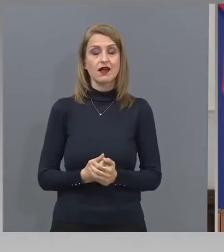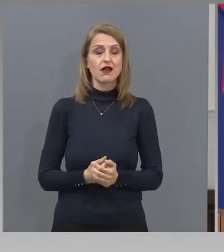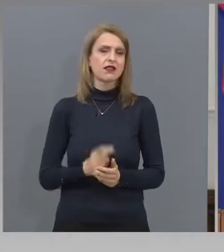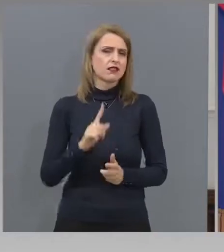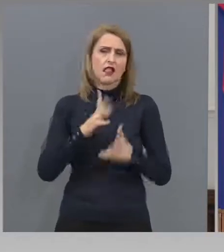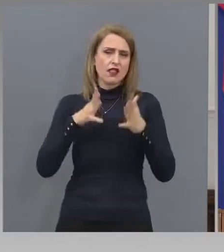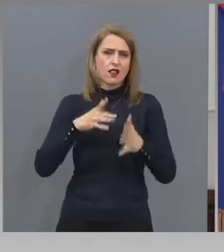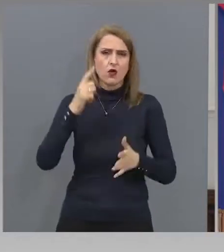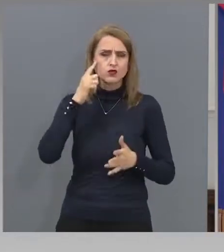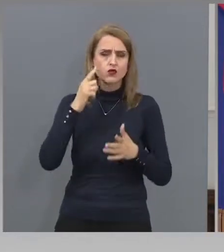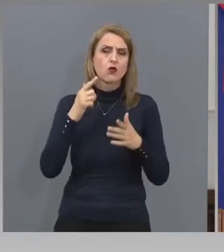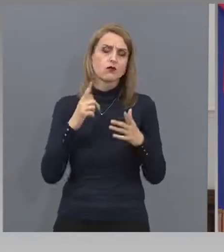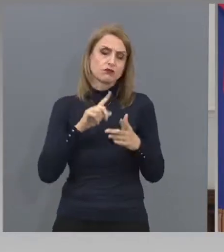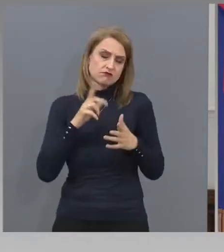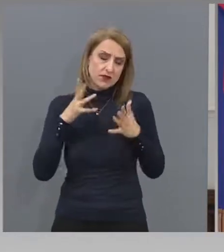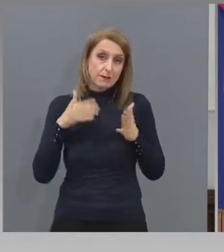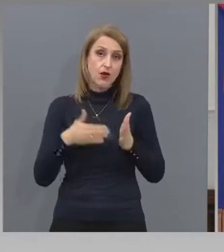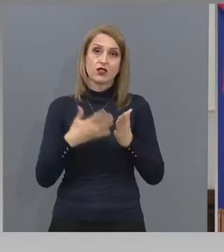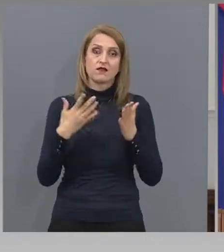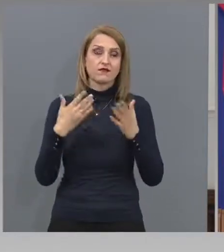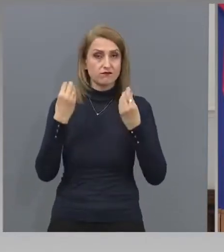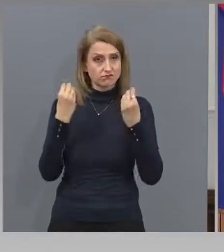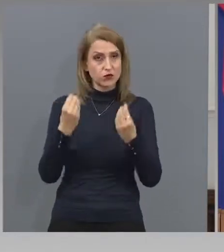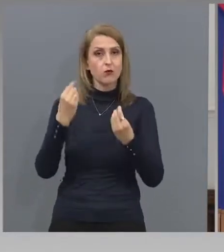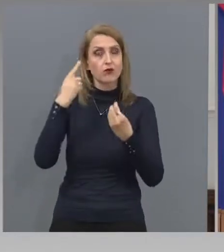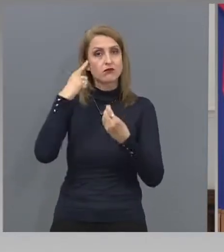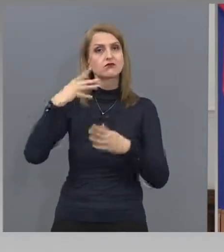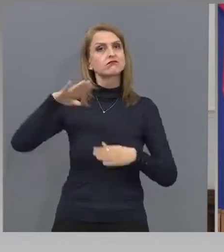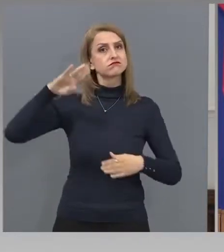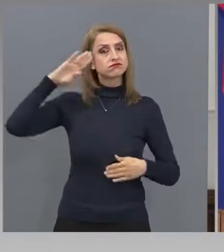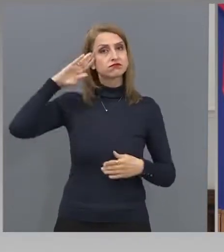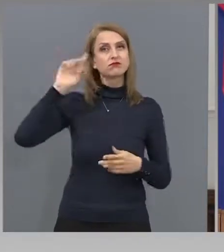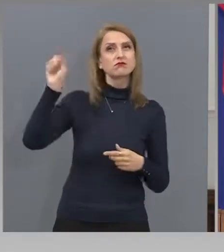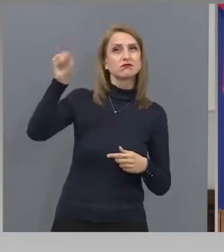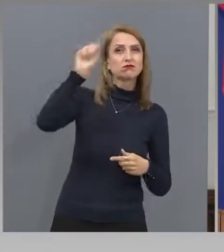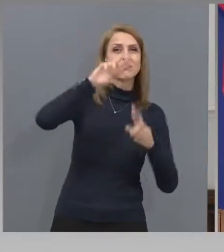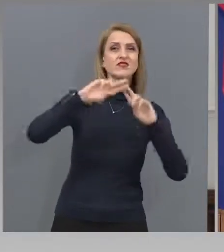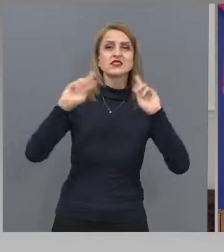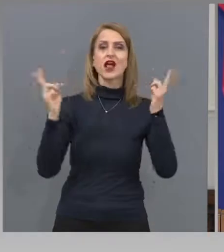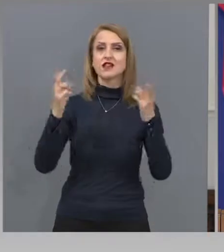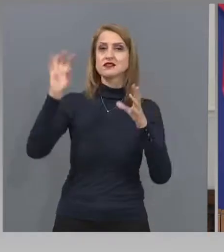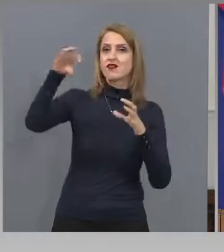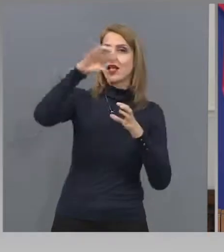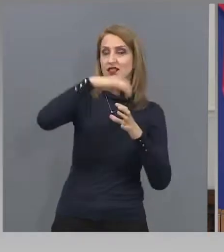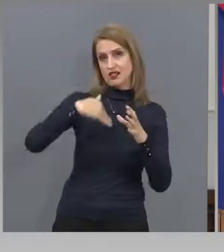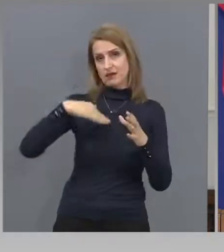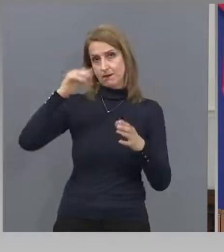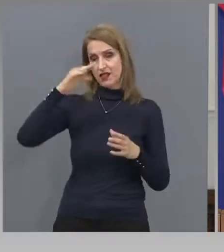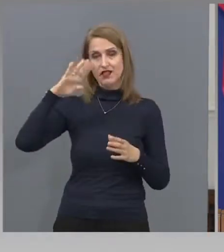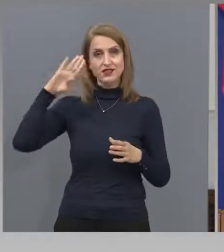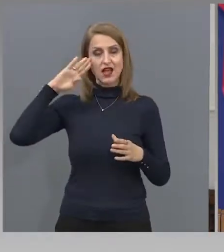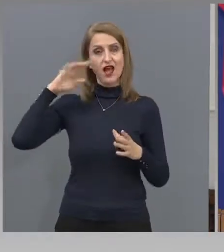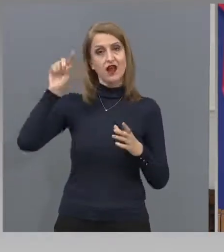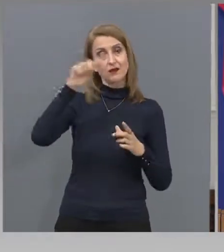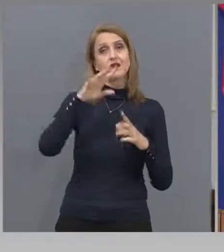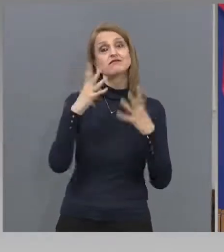Точно обратното. Държат службата Бодро Юстон, така че да са ни живи, здрави всички.